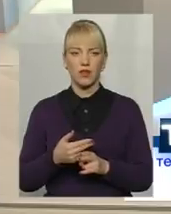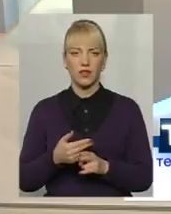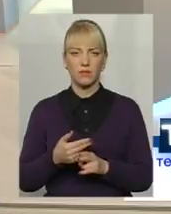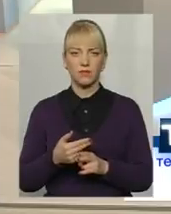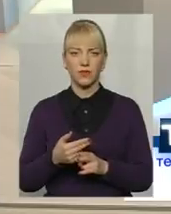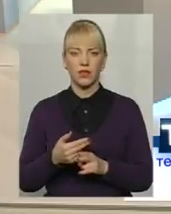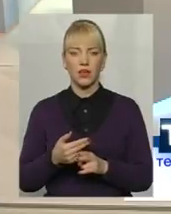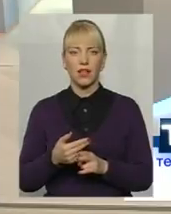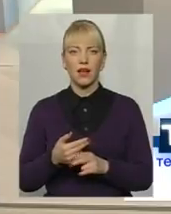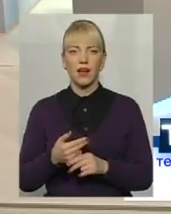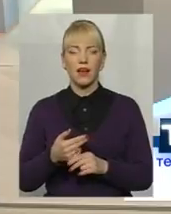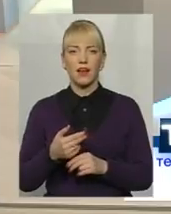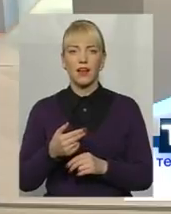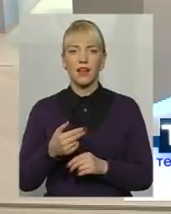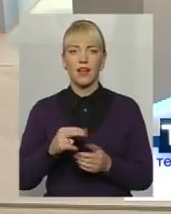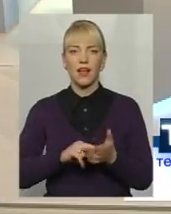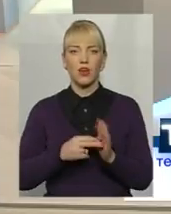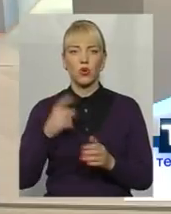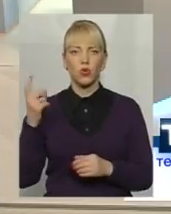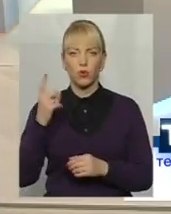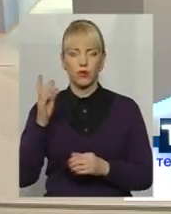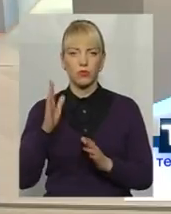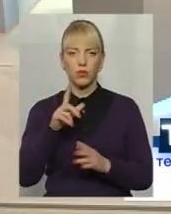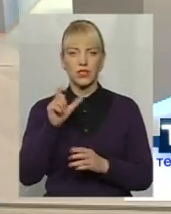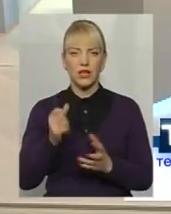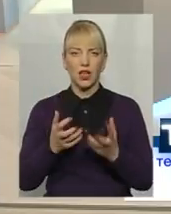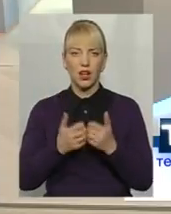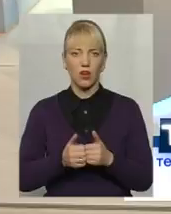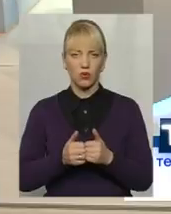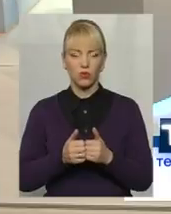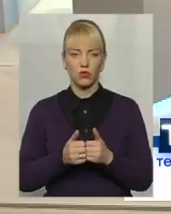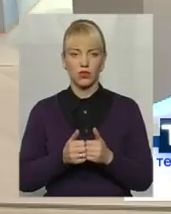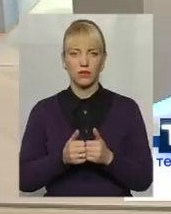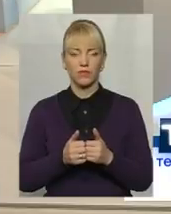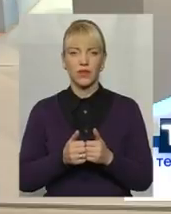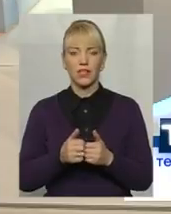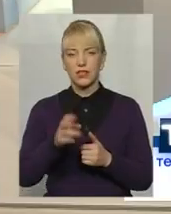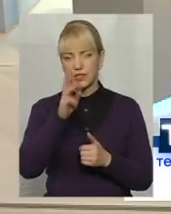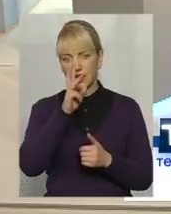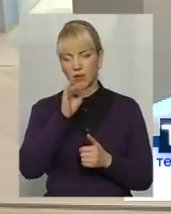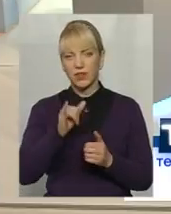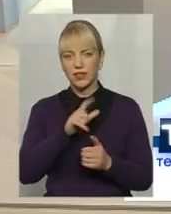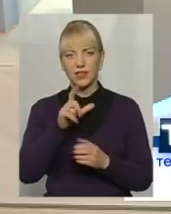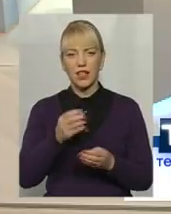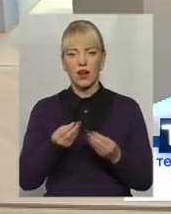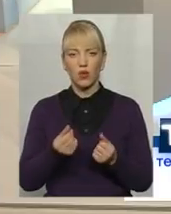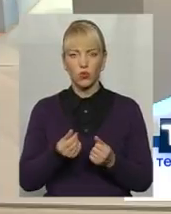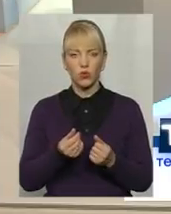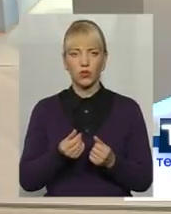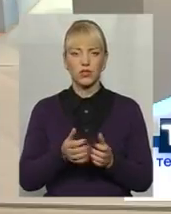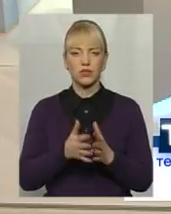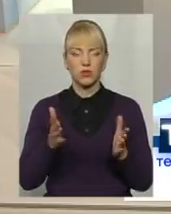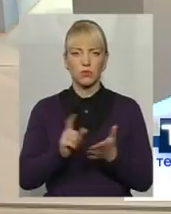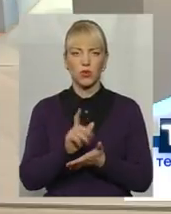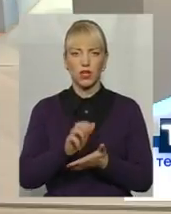економіки відбудеться за рахунок більших зарплат і за рахунок збільшення податків, тому що в свою